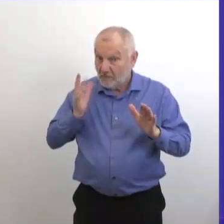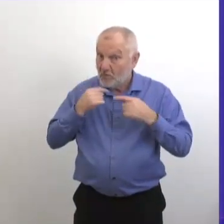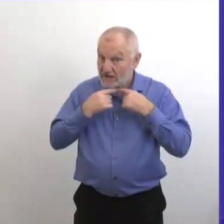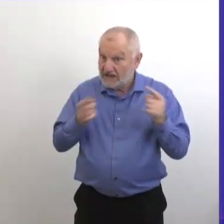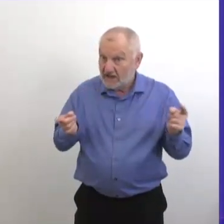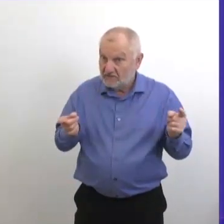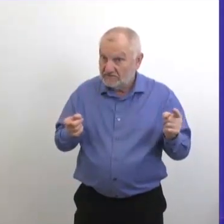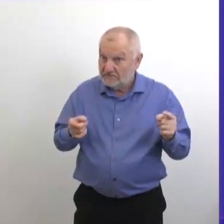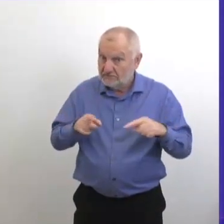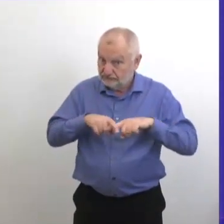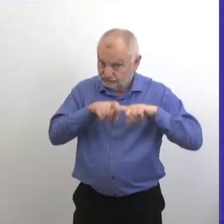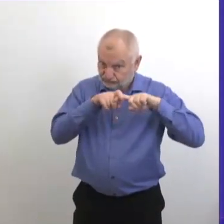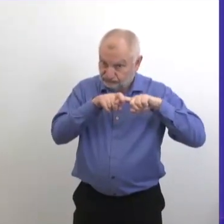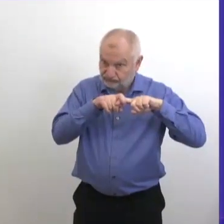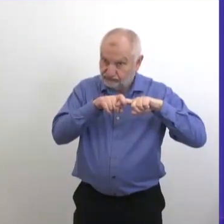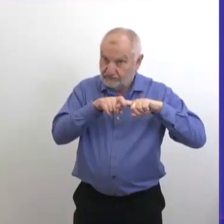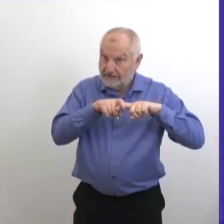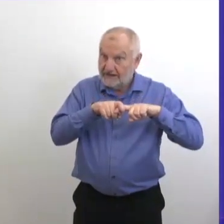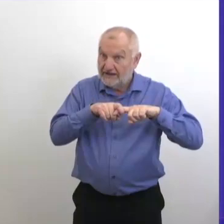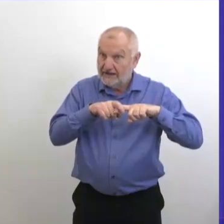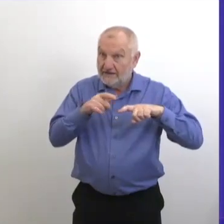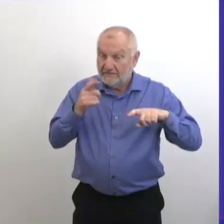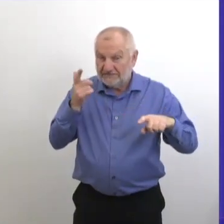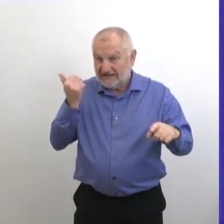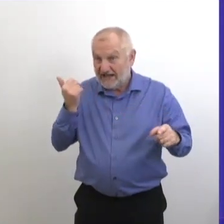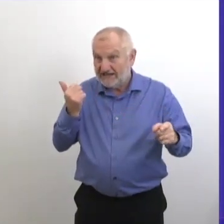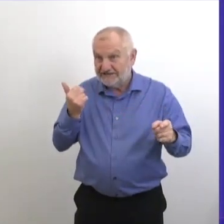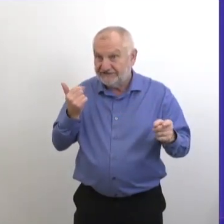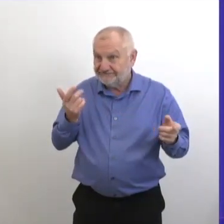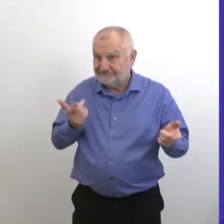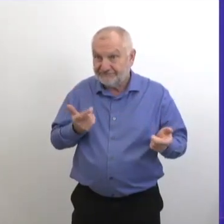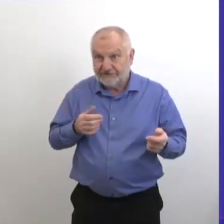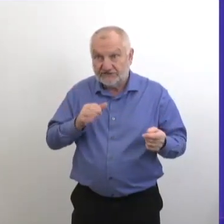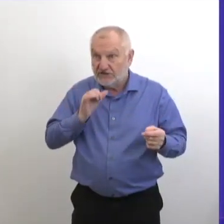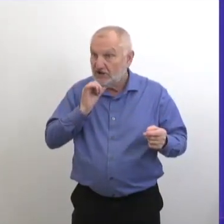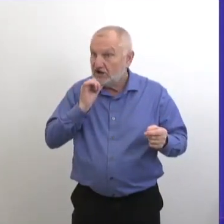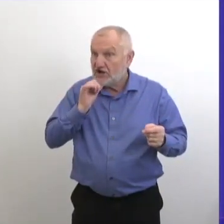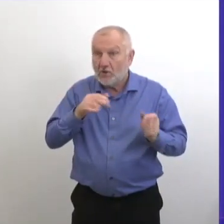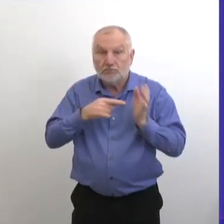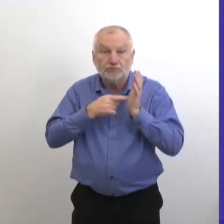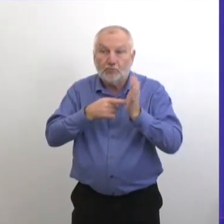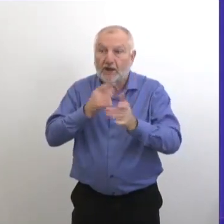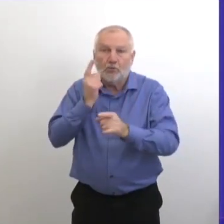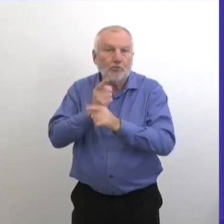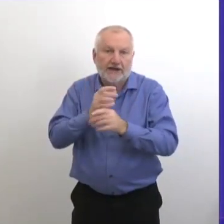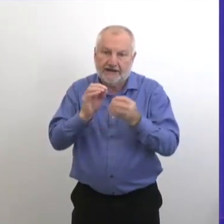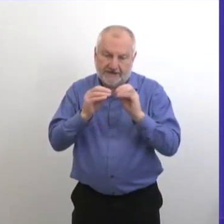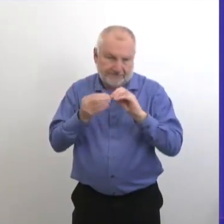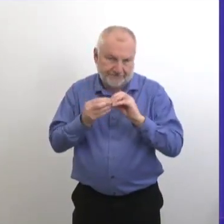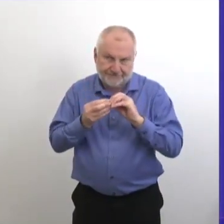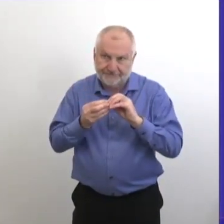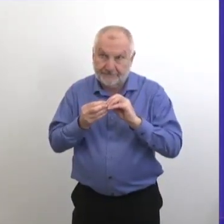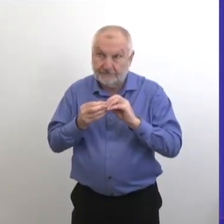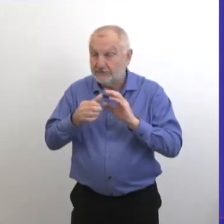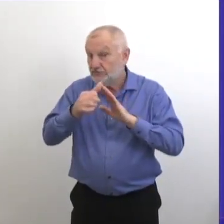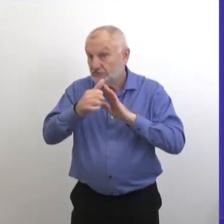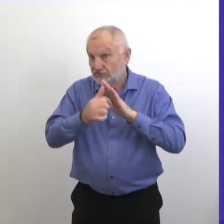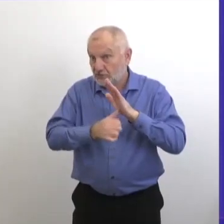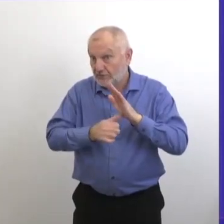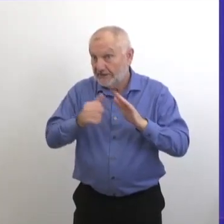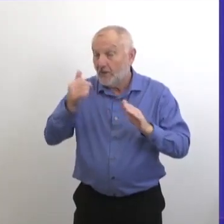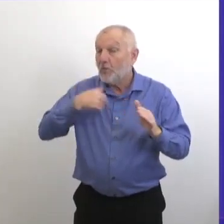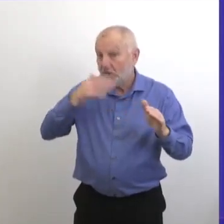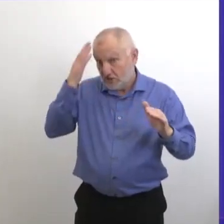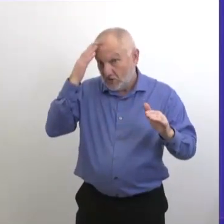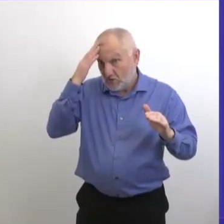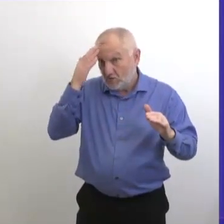parce qu'en fait, ça ne reflète pas le nombre de chirurgies qu'on aurait en même temps. Tous les chirurgiens savent qu'on a réduit les services. Donc,